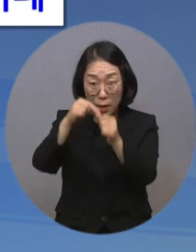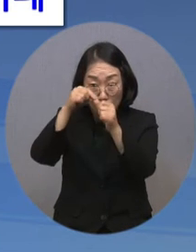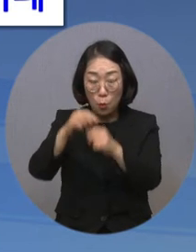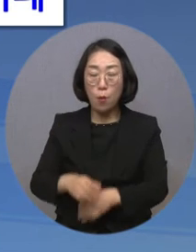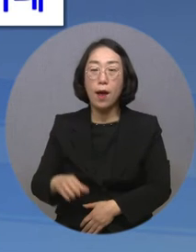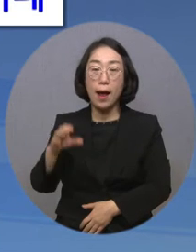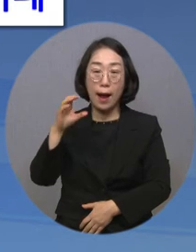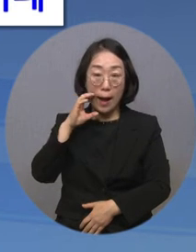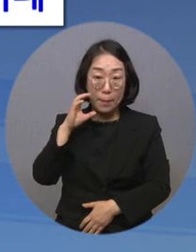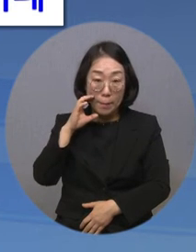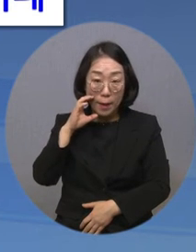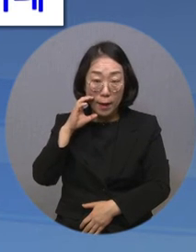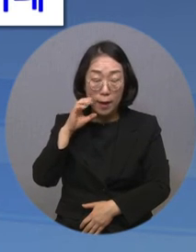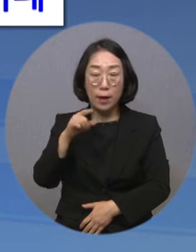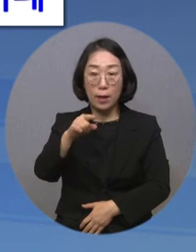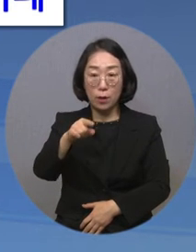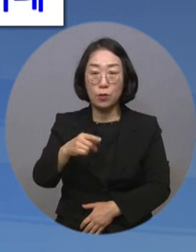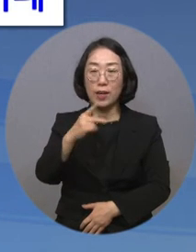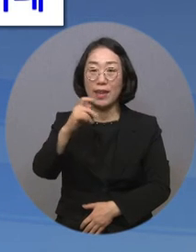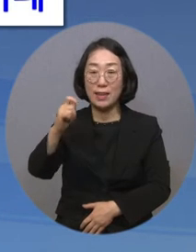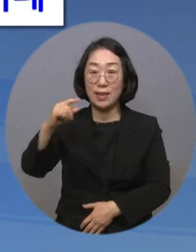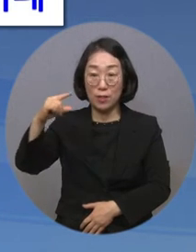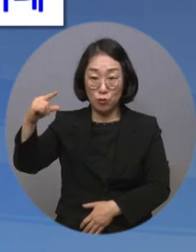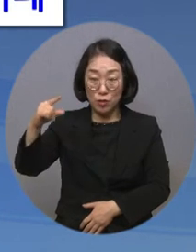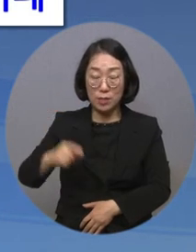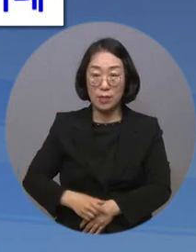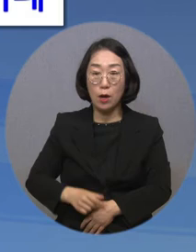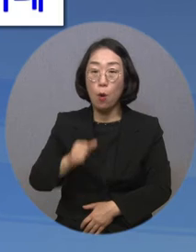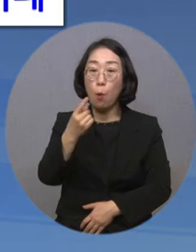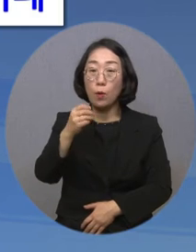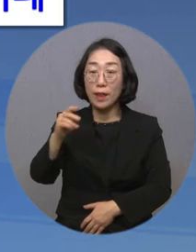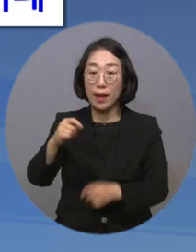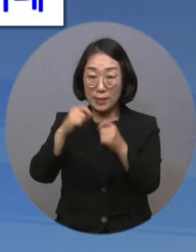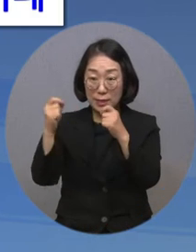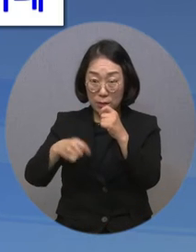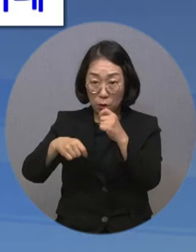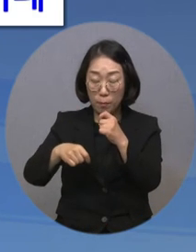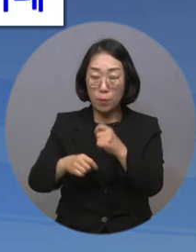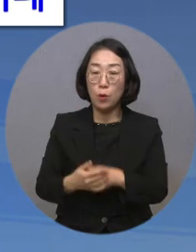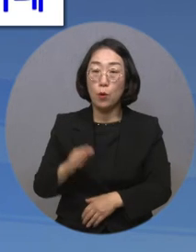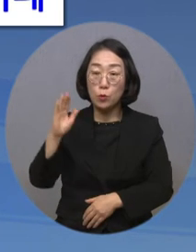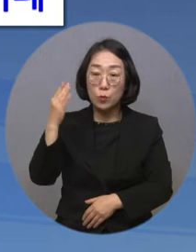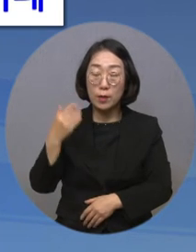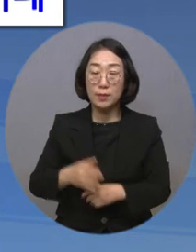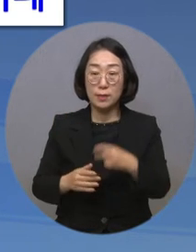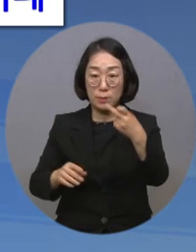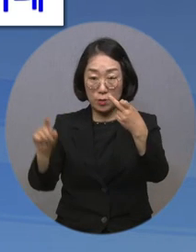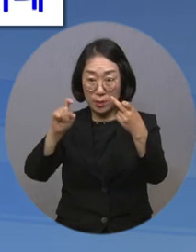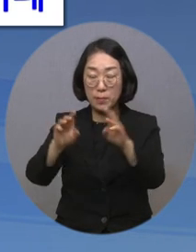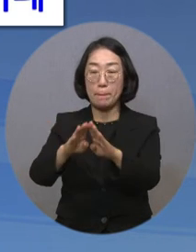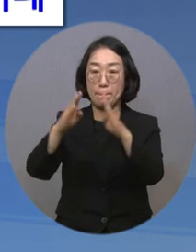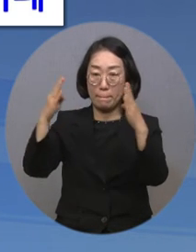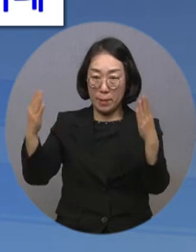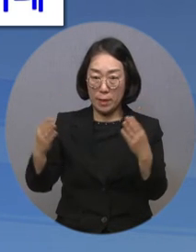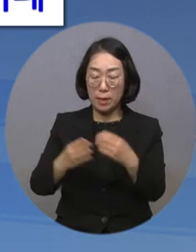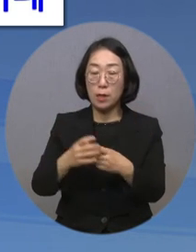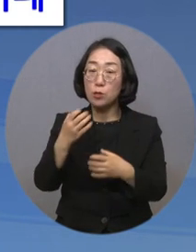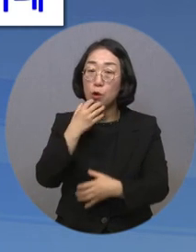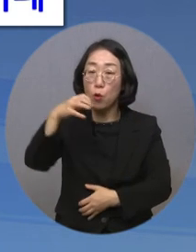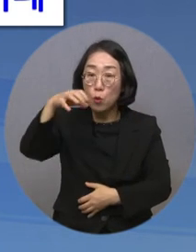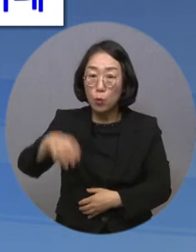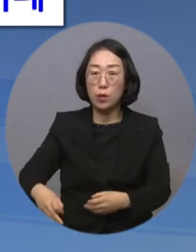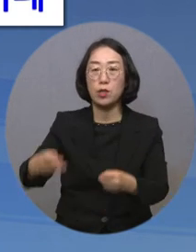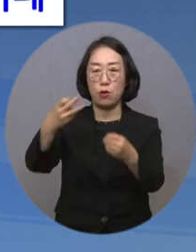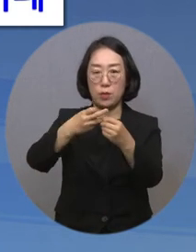아이갓에브리싱 KTNG 상상마당 홍대점이 지난 10일 문을 열었습니다. 서울 지역에서는 13번째,